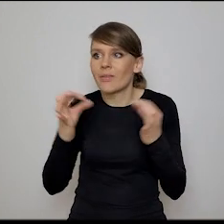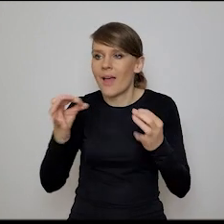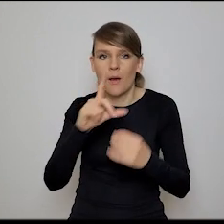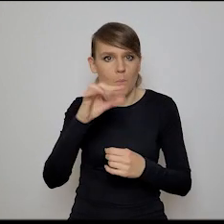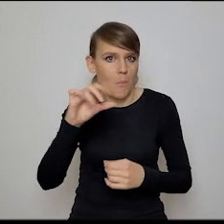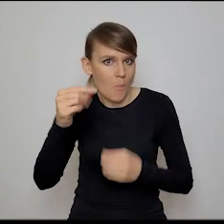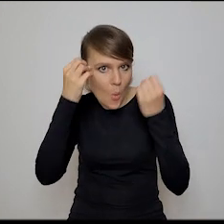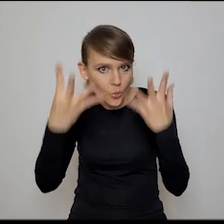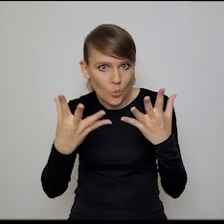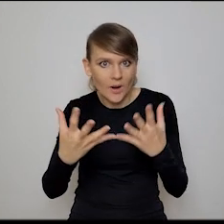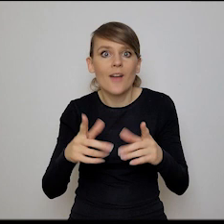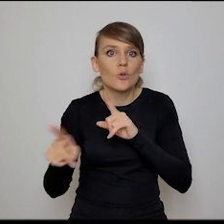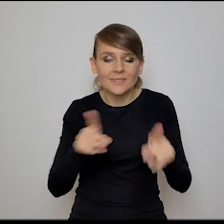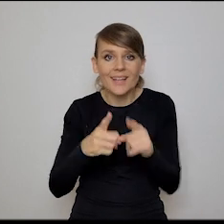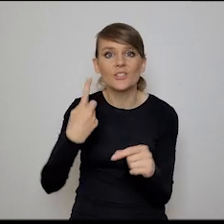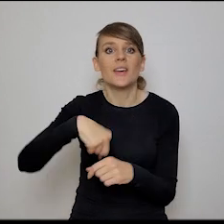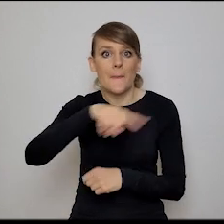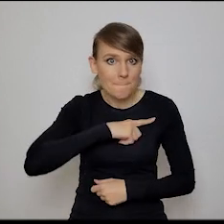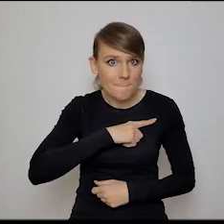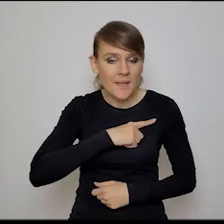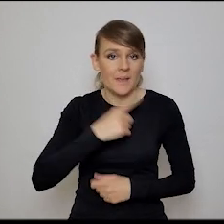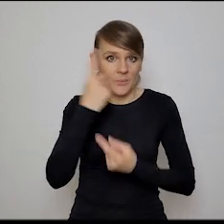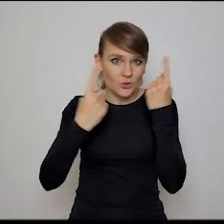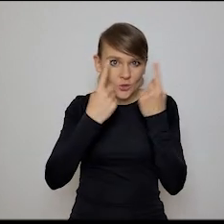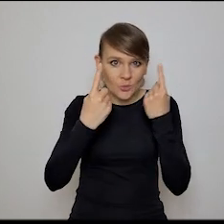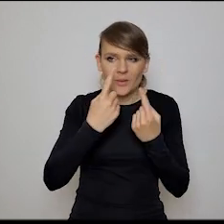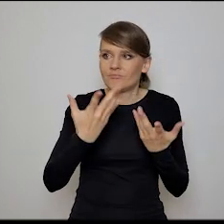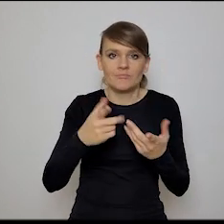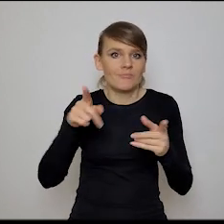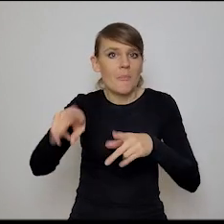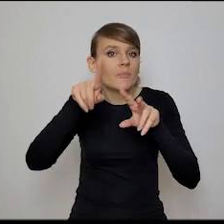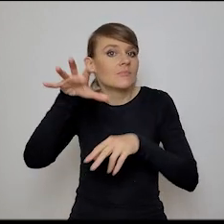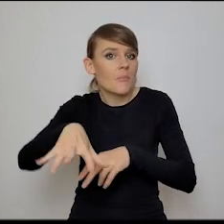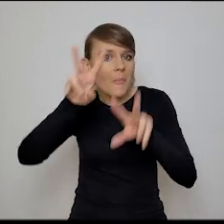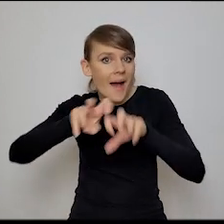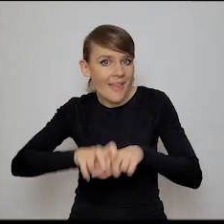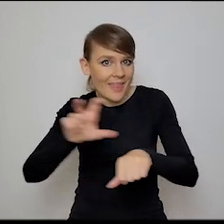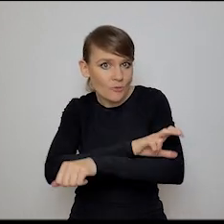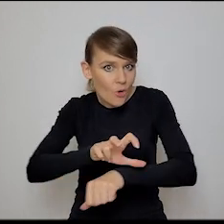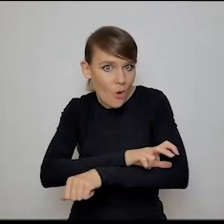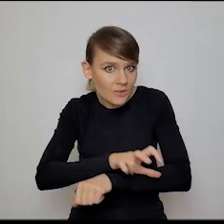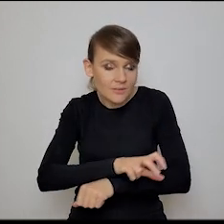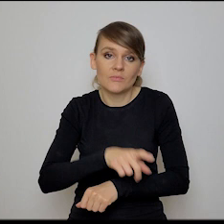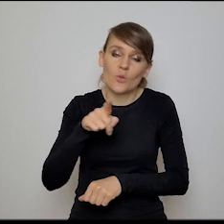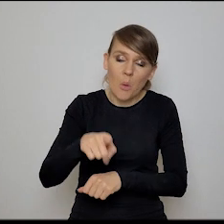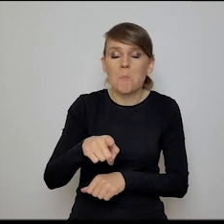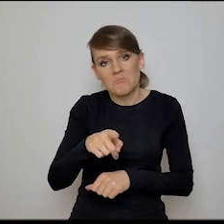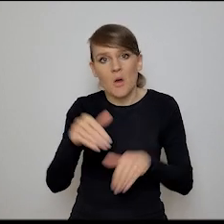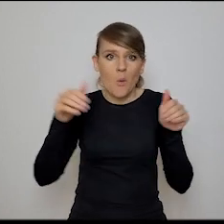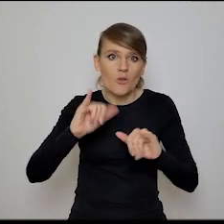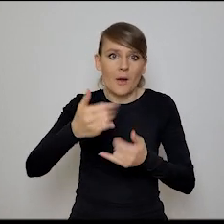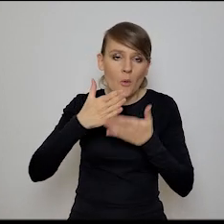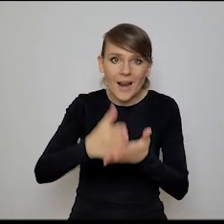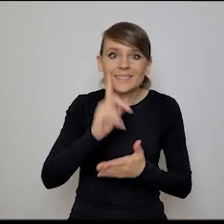że my myślimy i mówię nasze w sensie i powiedzmy badaczy technologii i powiedzmy to sobie możemy z tym jakoś poradzić, ale